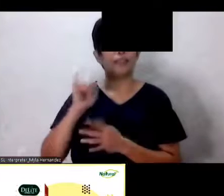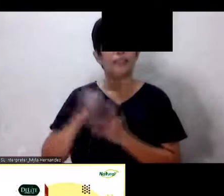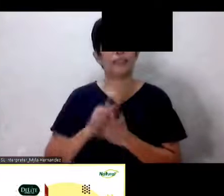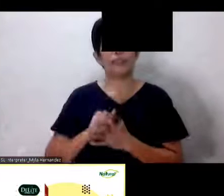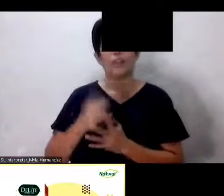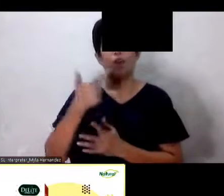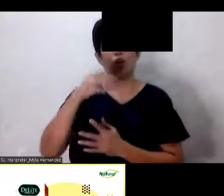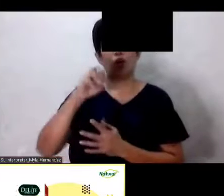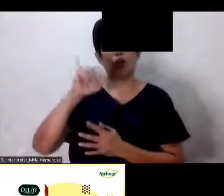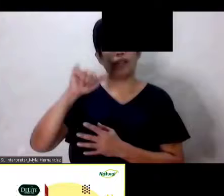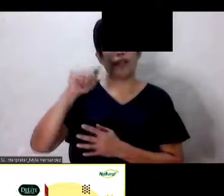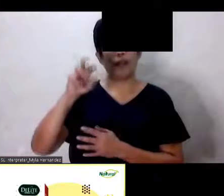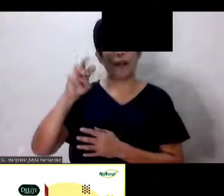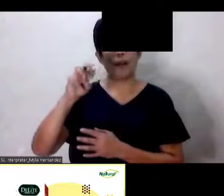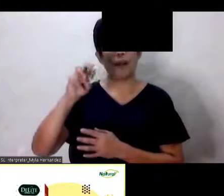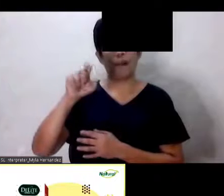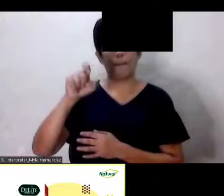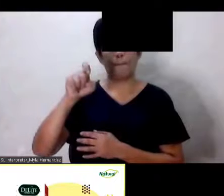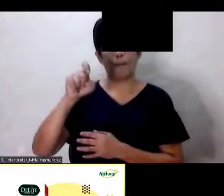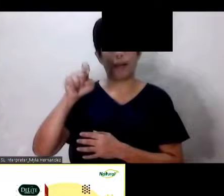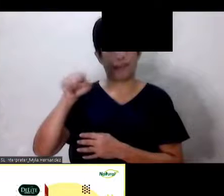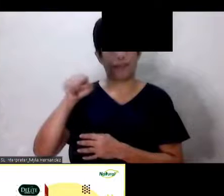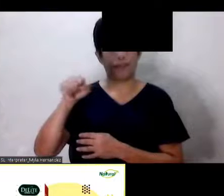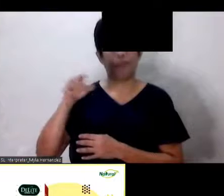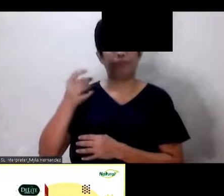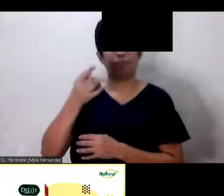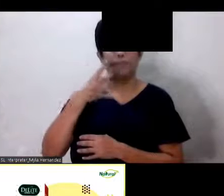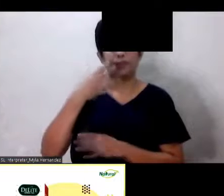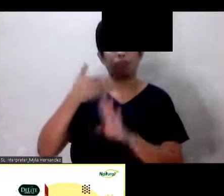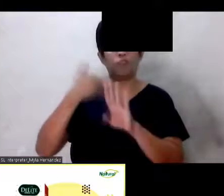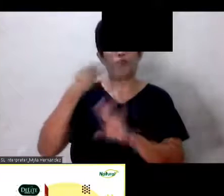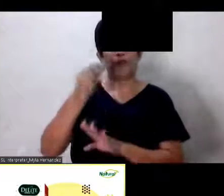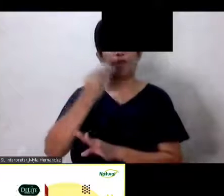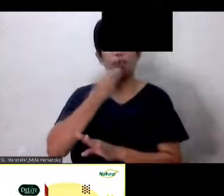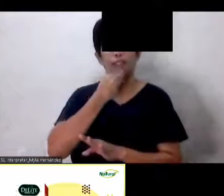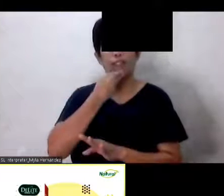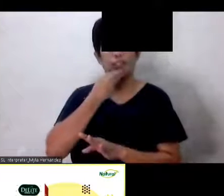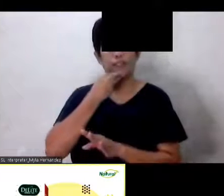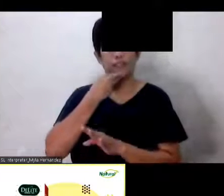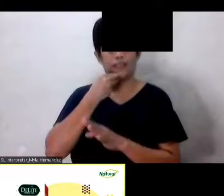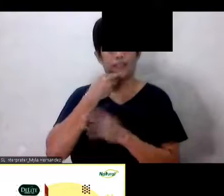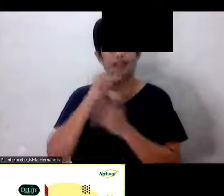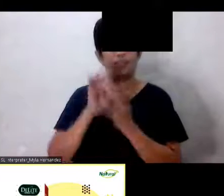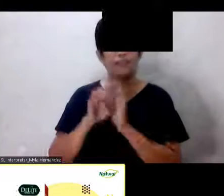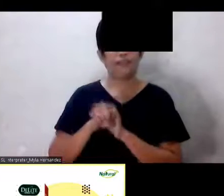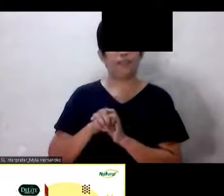kumain Okay Bago kumain You can take it One capsule Kung katulad nyo ako